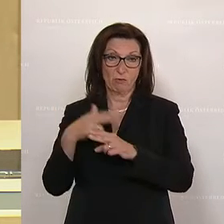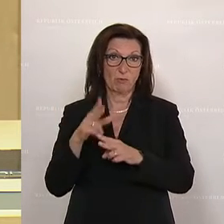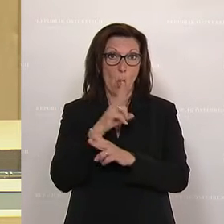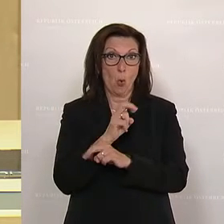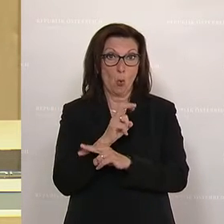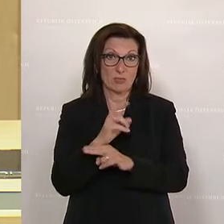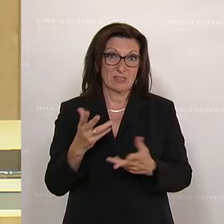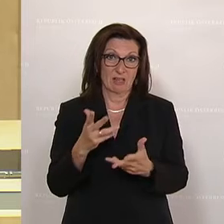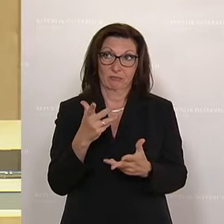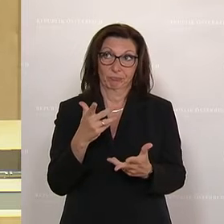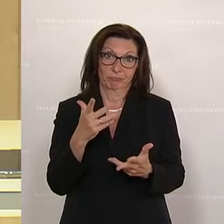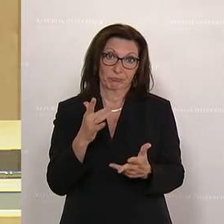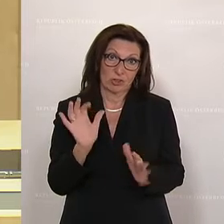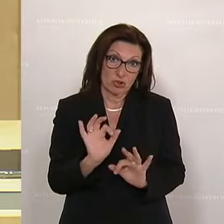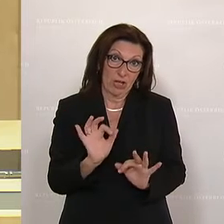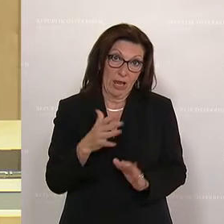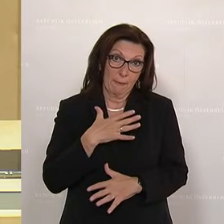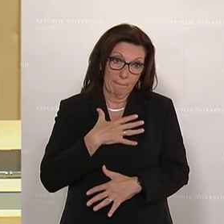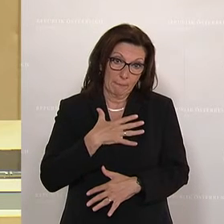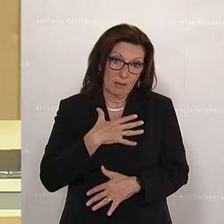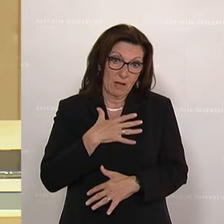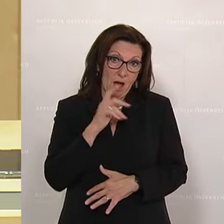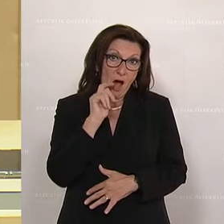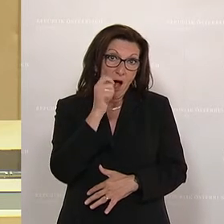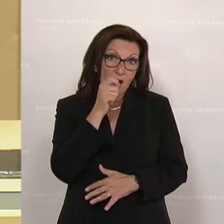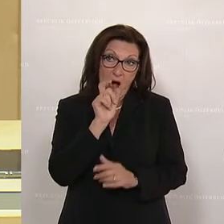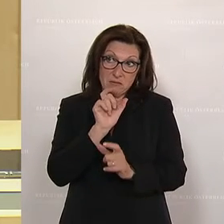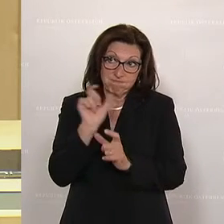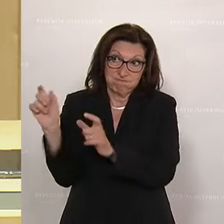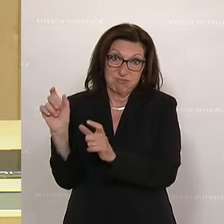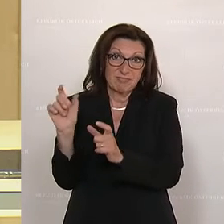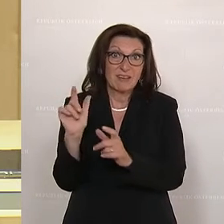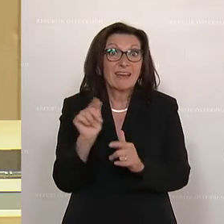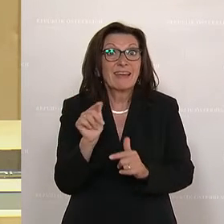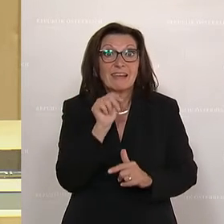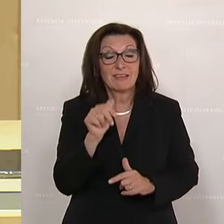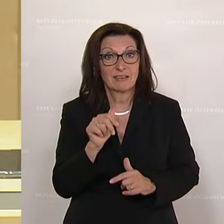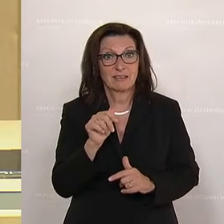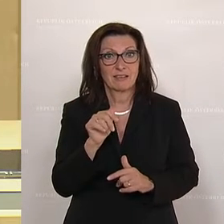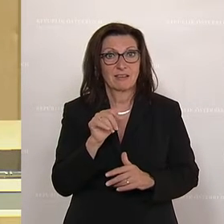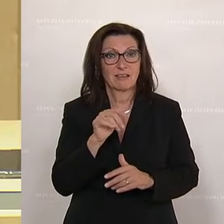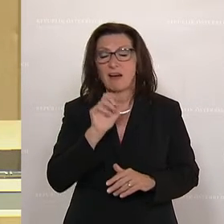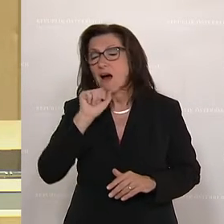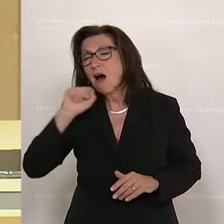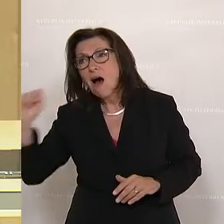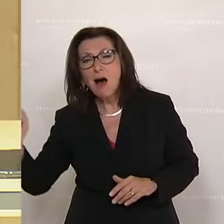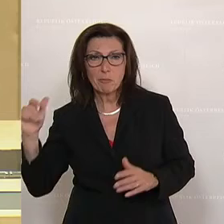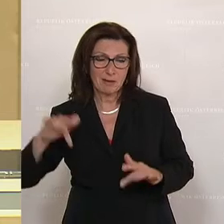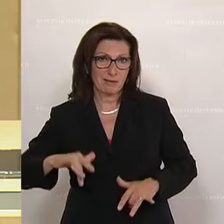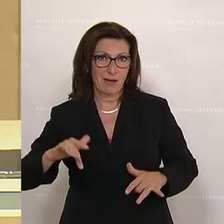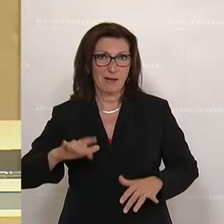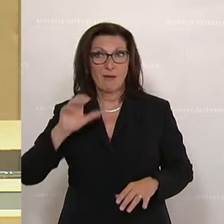schmerzlich diese Aussage ist, schlicht und ergreifend nicht möglich derzeit, weil die Abhängigkeit zu groß ist. Und zur Reduktion dieser